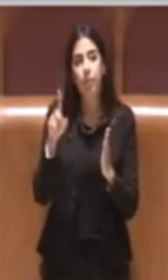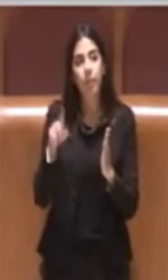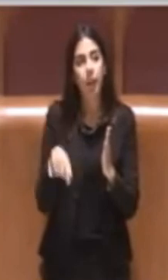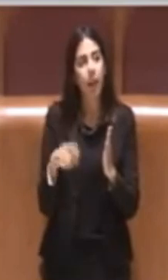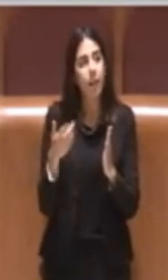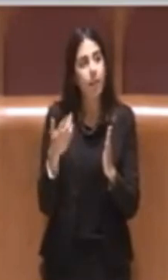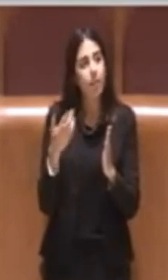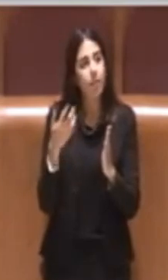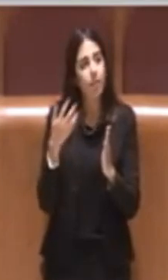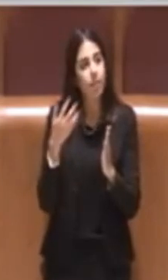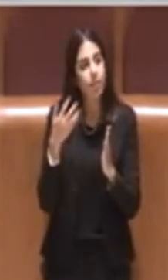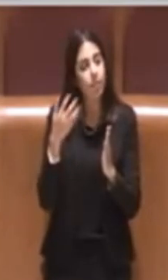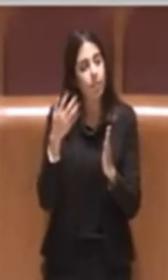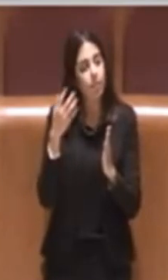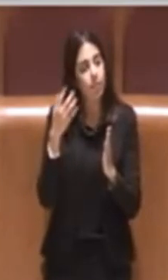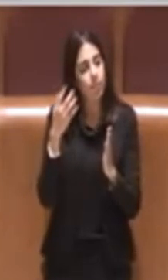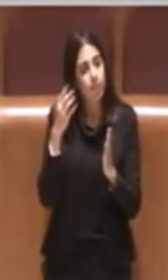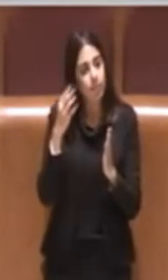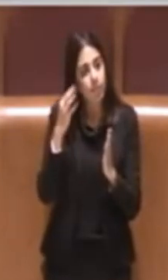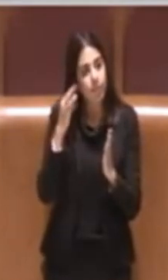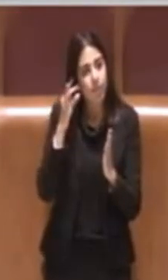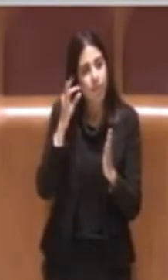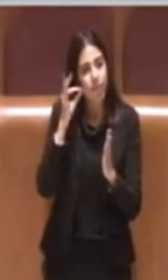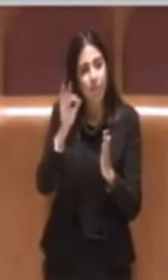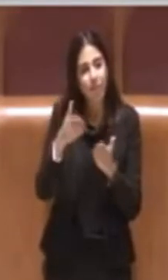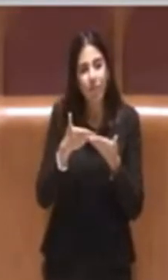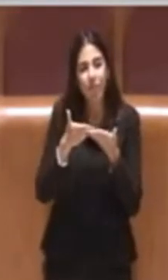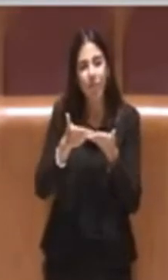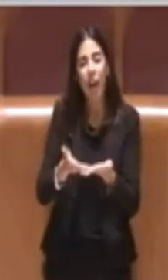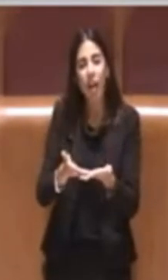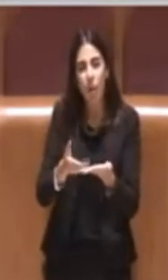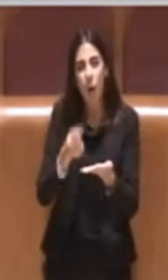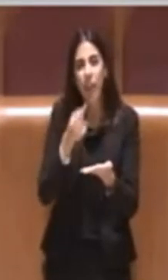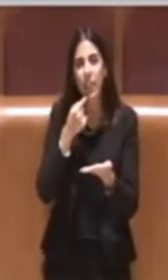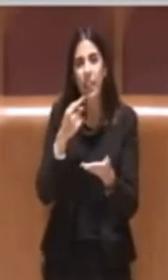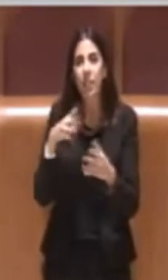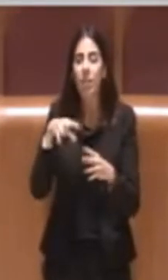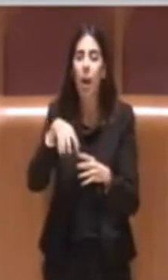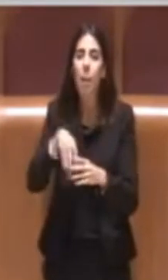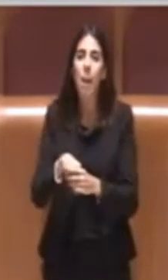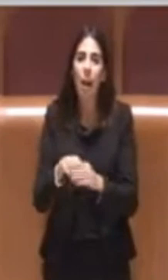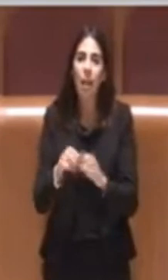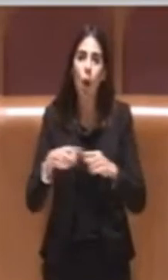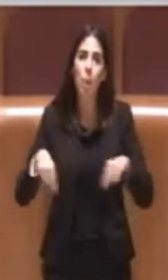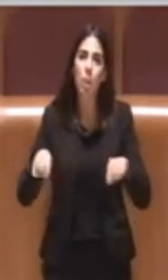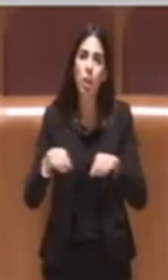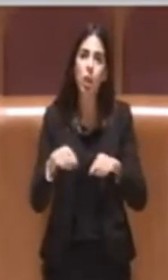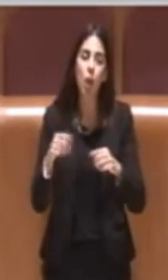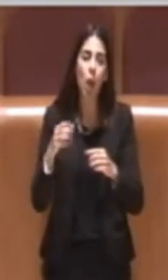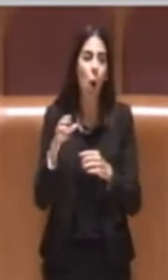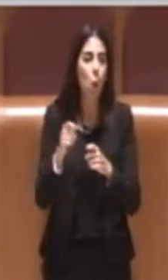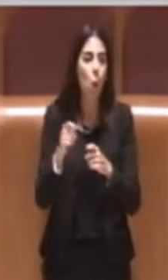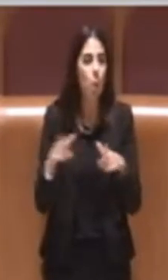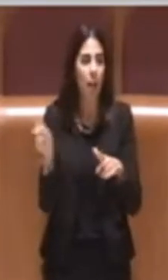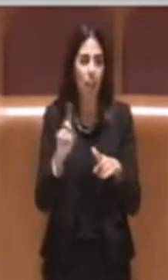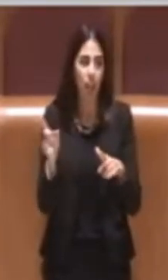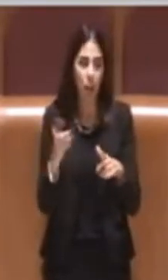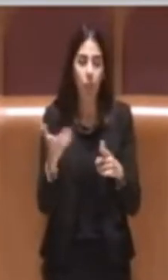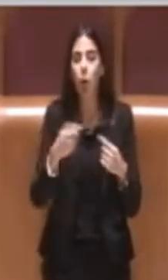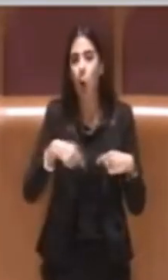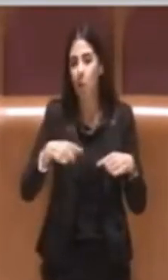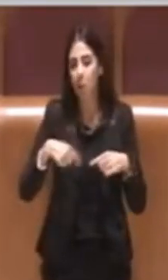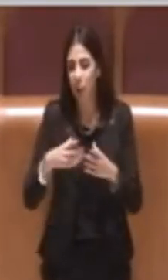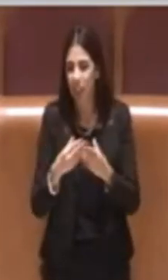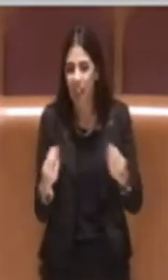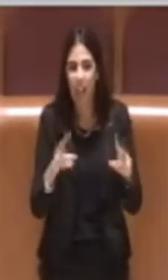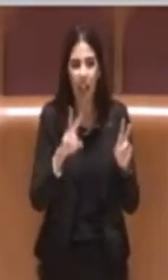parte della Commissione urbanistica. Le commissioni sono tante, temi sono molti e quindi ovviamente non tutti